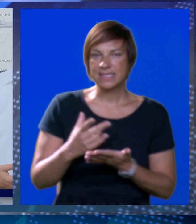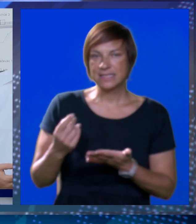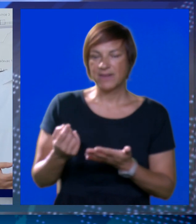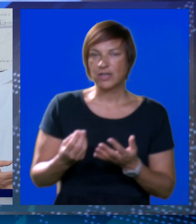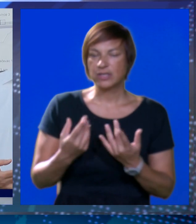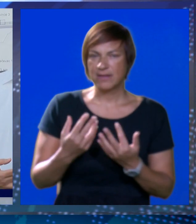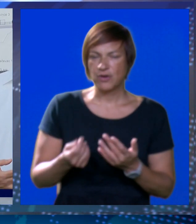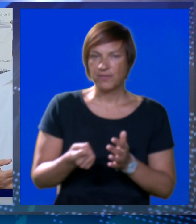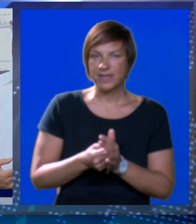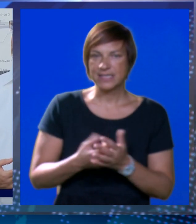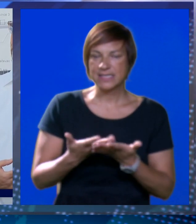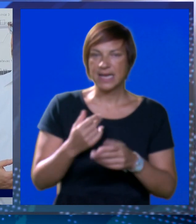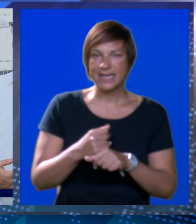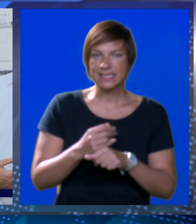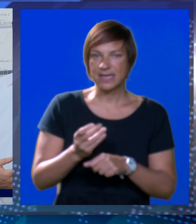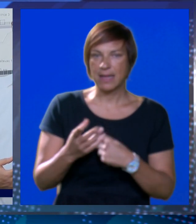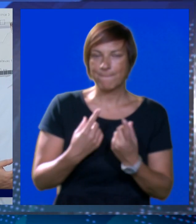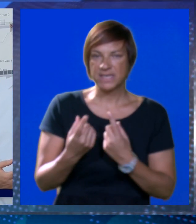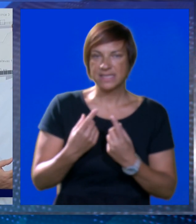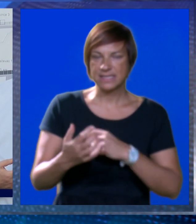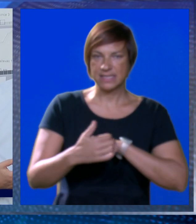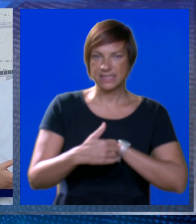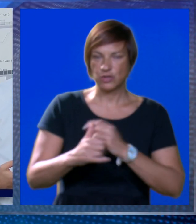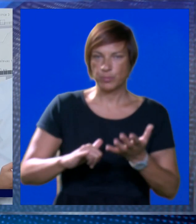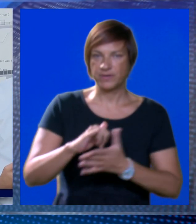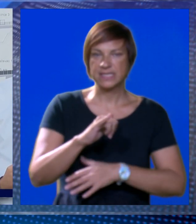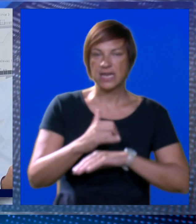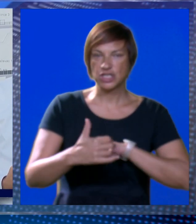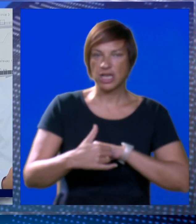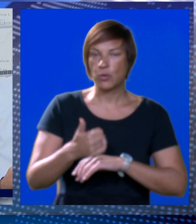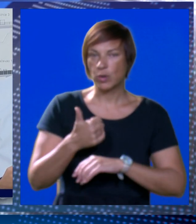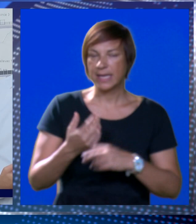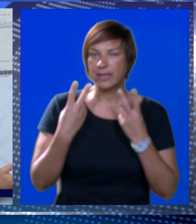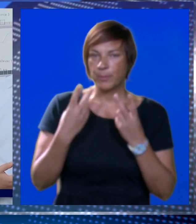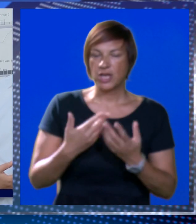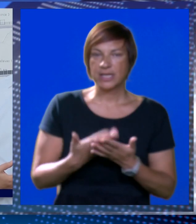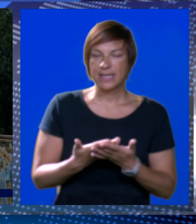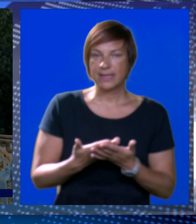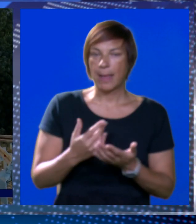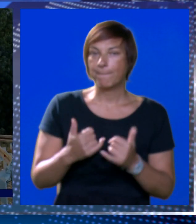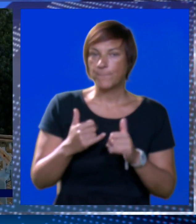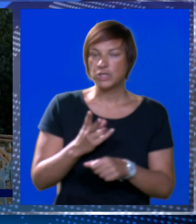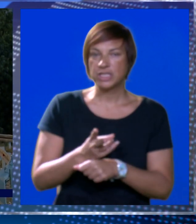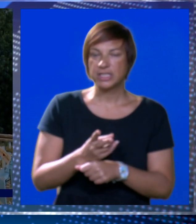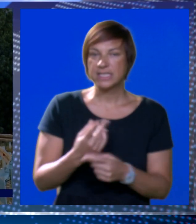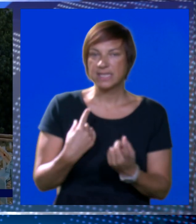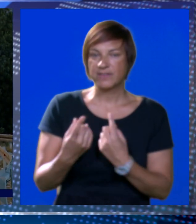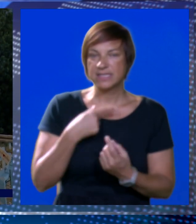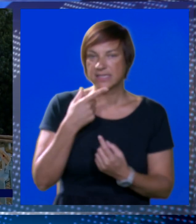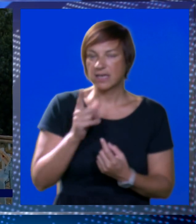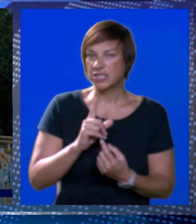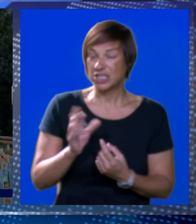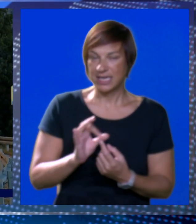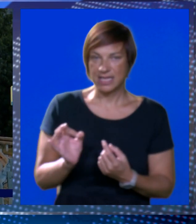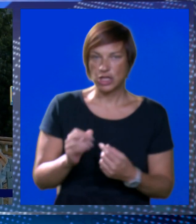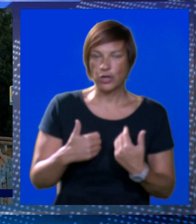njihovo svakodnevno financijiranje, a izgradnja brze ceste Dubrovnik, Zračna Luka je jedan od prioriteta. Postojeća državna cesta kako